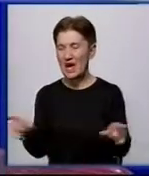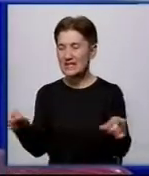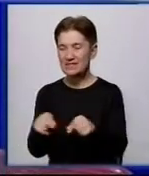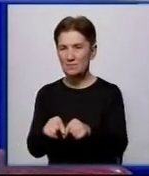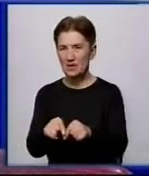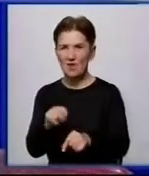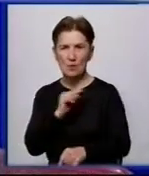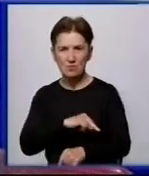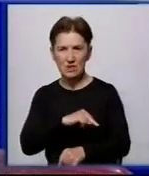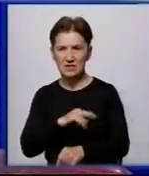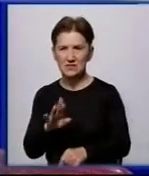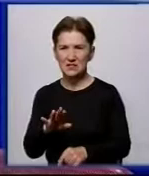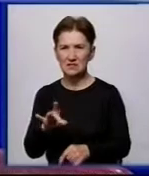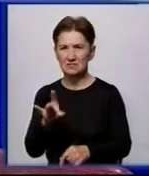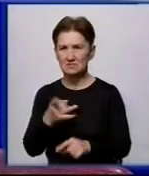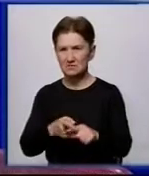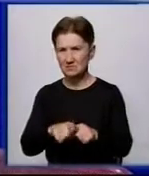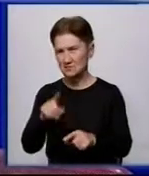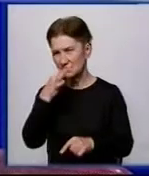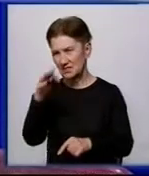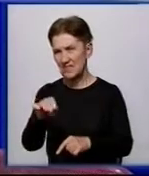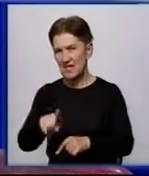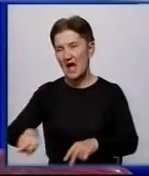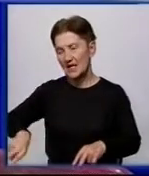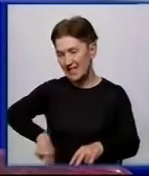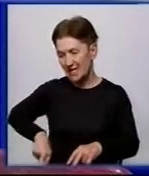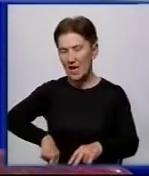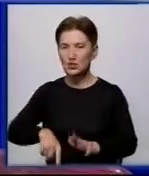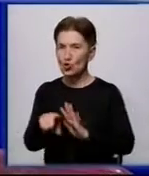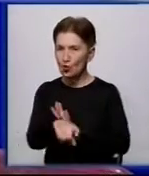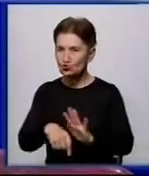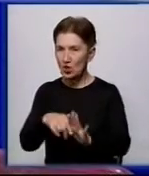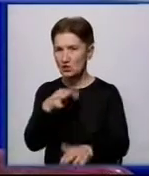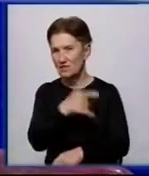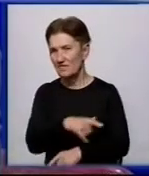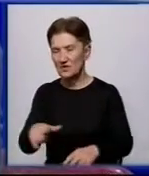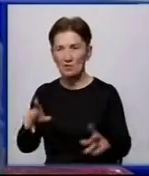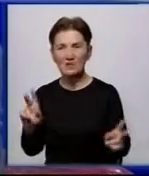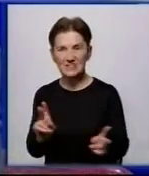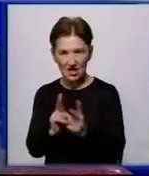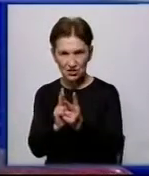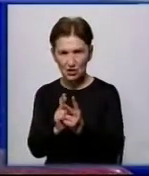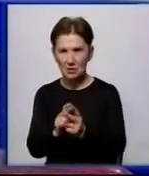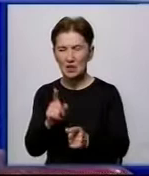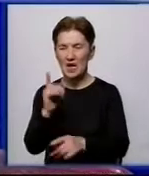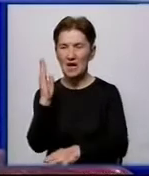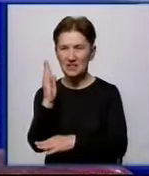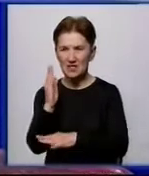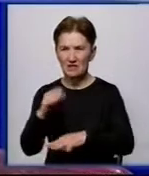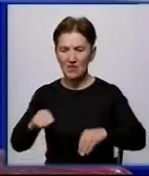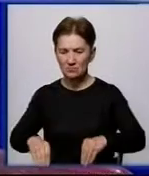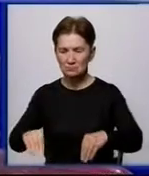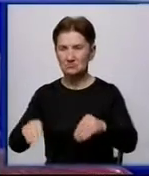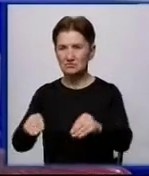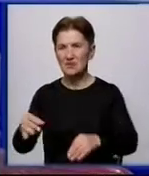міськрадою обласного центру. Про це повідомив директор шахти Олександр Піцик під час зустрічі з керівництвом міста. Дерева висадять в районах, що